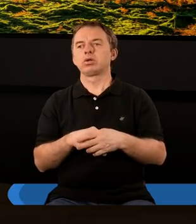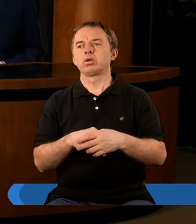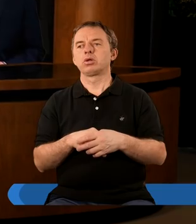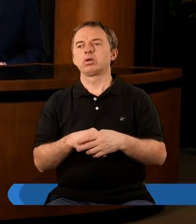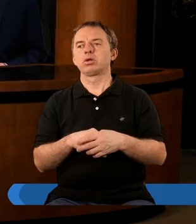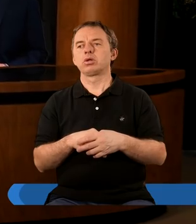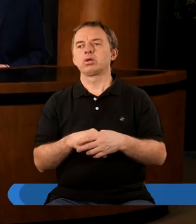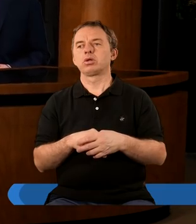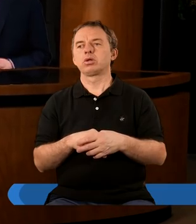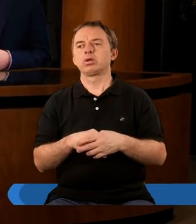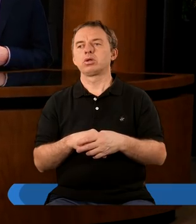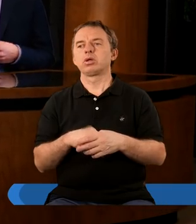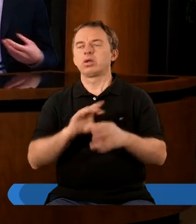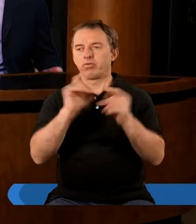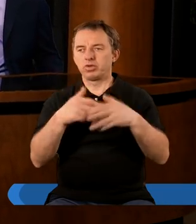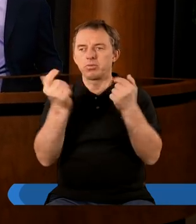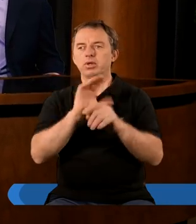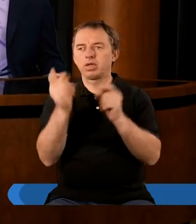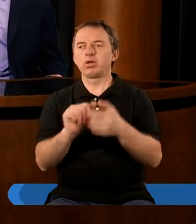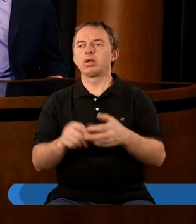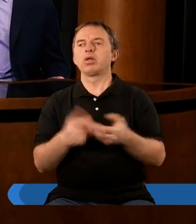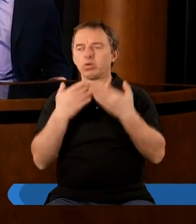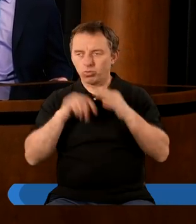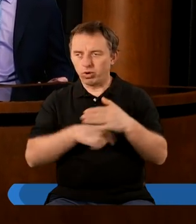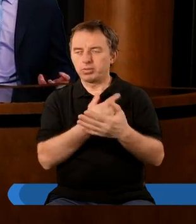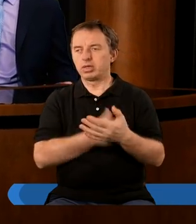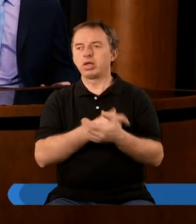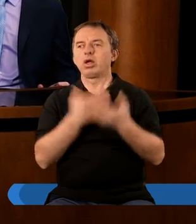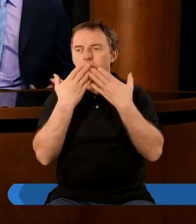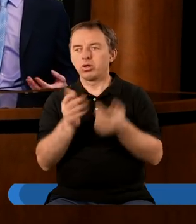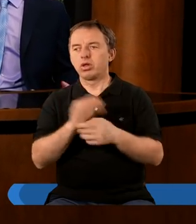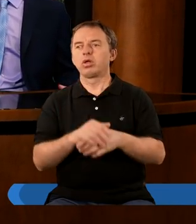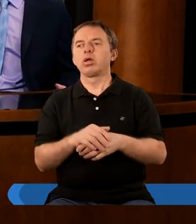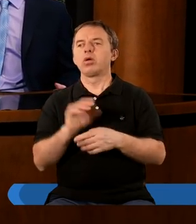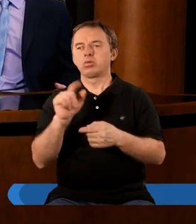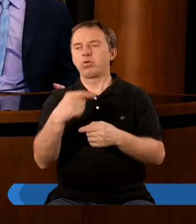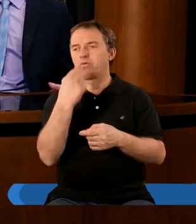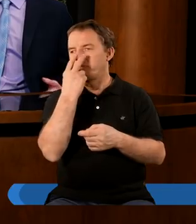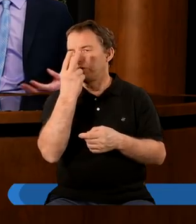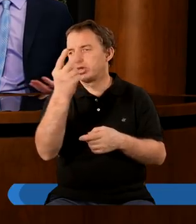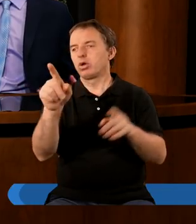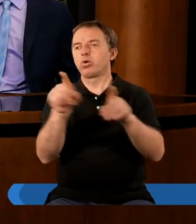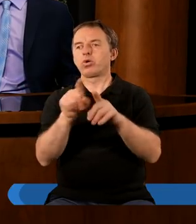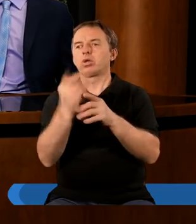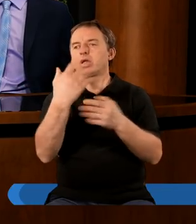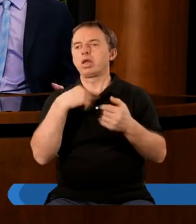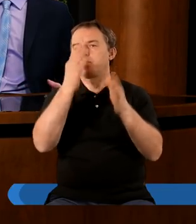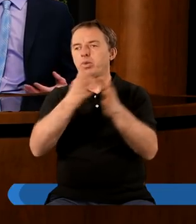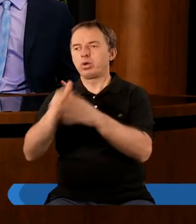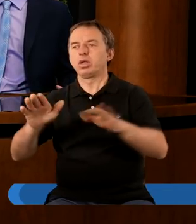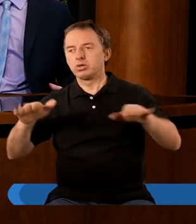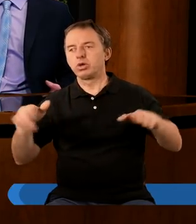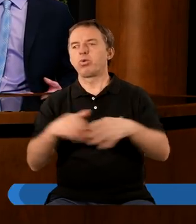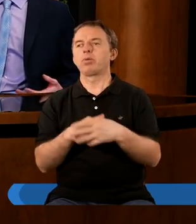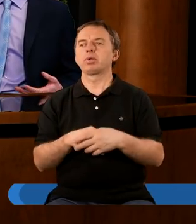Tak, wiemy dokładnie, że tak jest w niebie cały czas, ponieważ wieki wcześniej Ezechiel widział podobną wizję, widział również cztery postacie